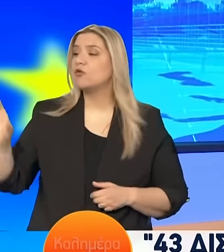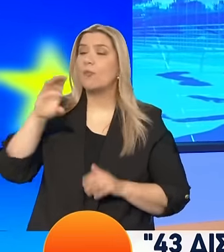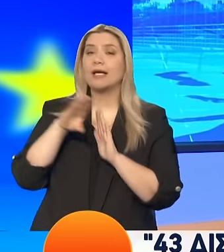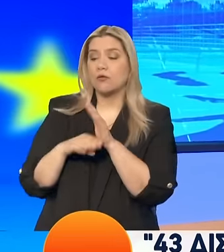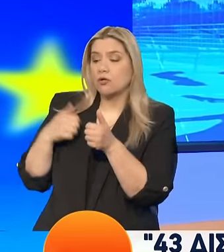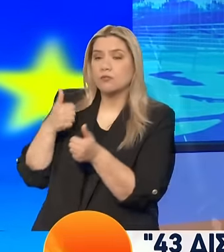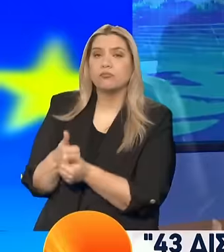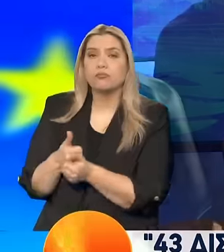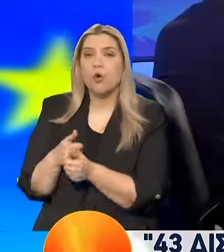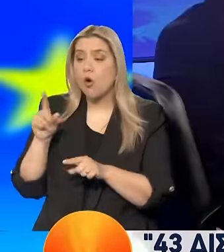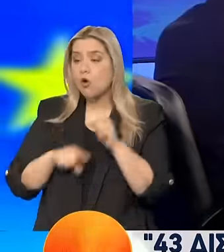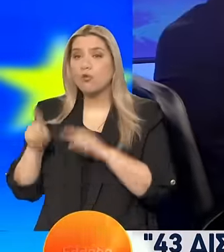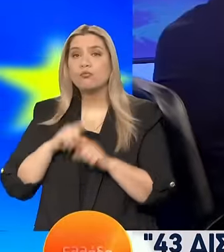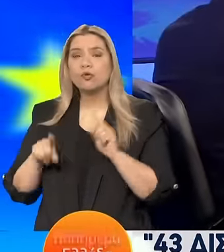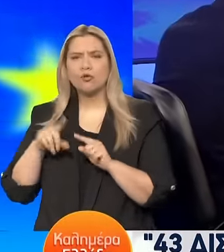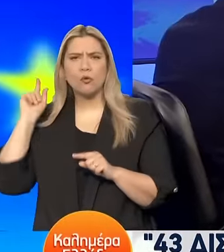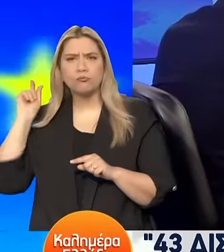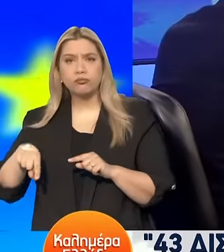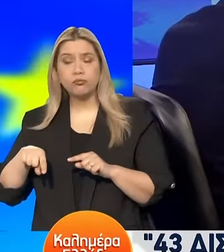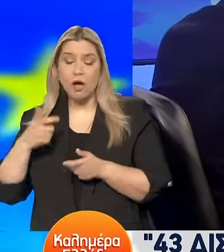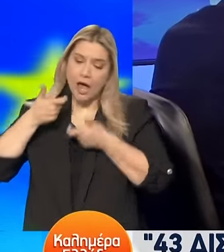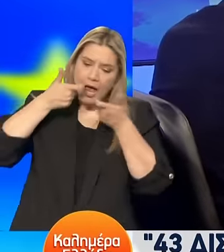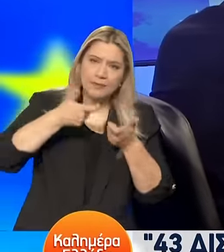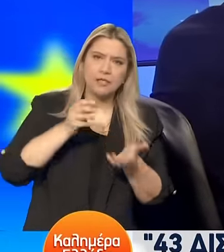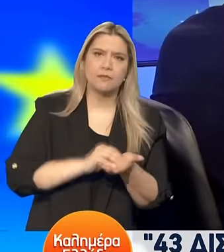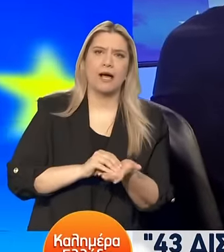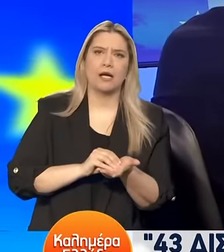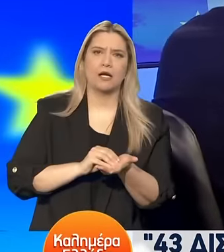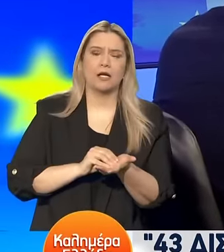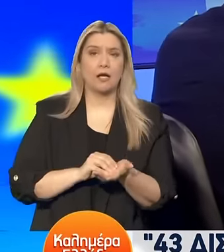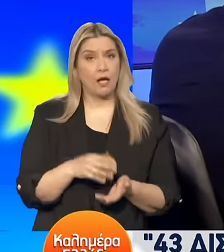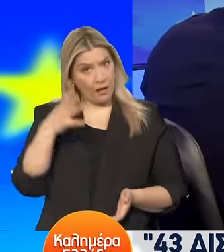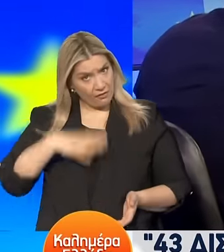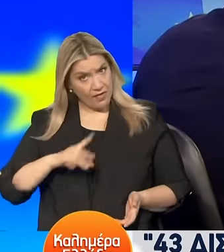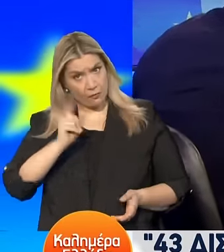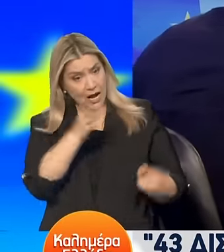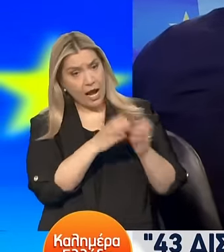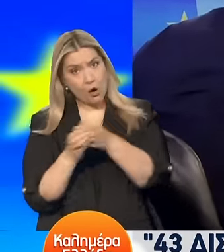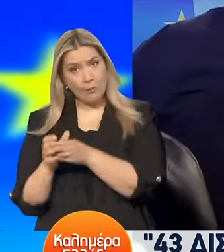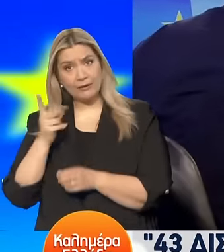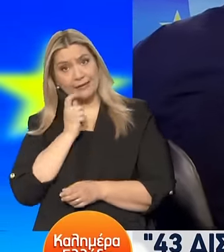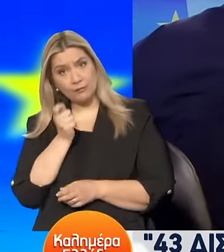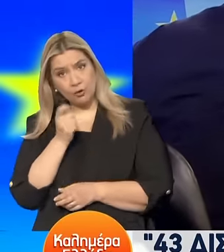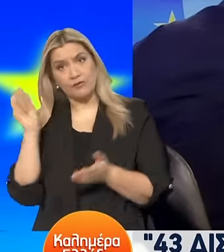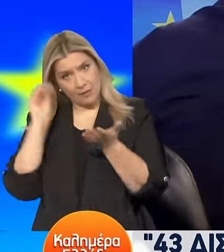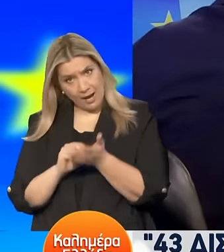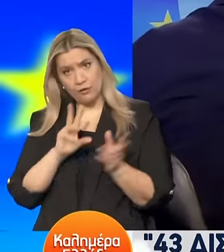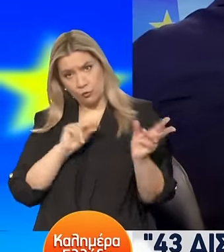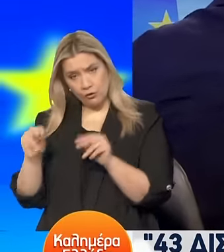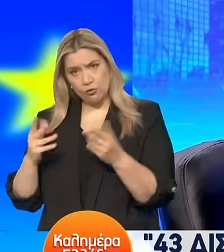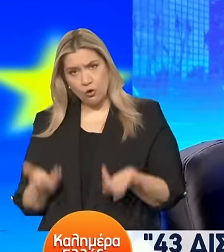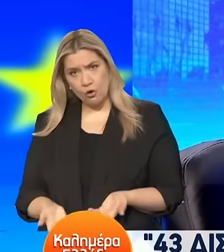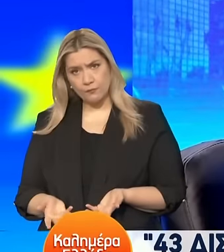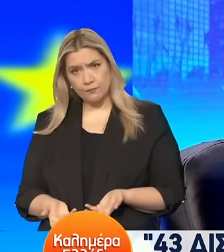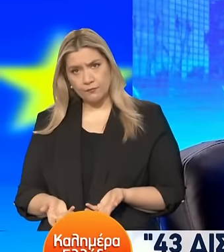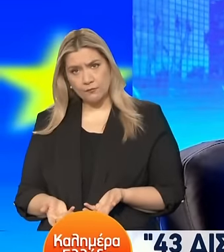ξεφύγει από αυτούς μπαίνει σε επιτήρηση αν τώρα τα κόμματα της αντιπολίτες θέλουν να ξαναγυρίσουμε από εκεί που φύγανε ως